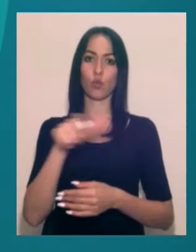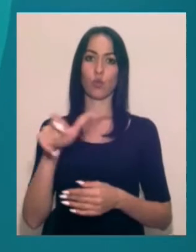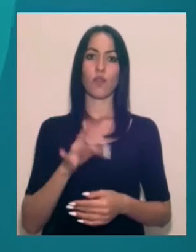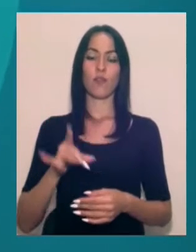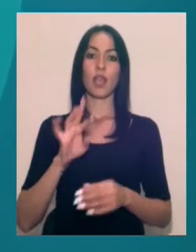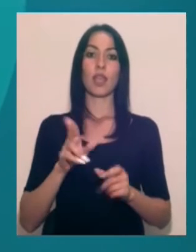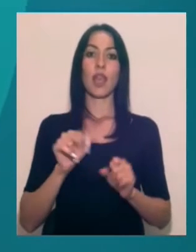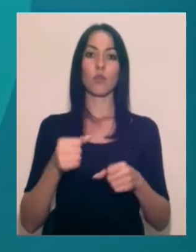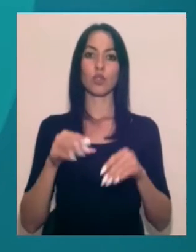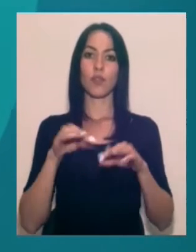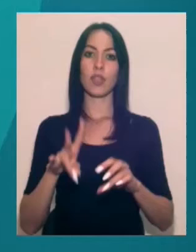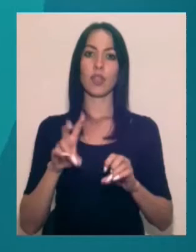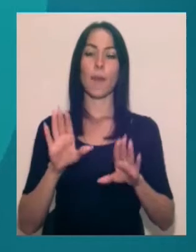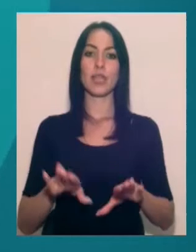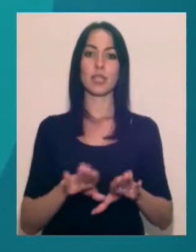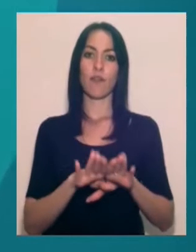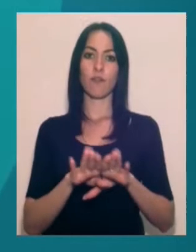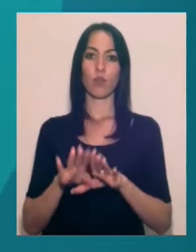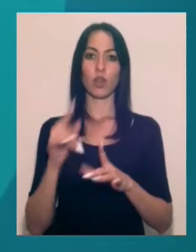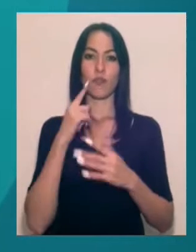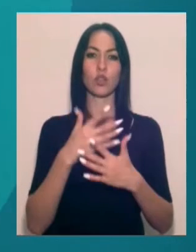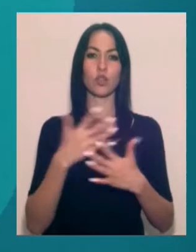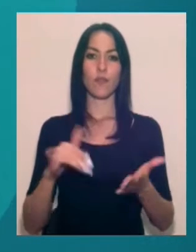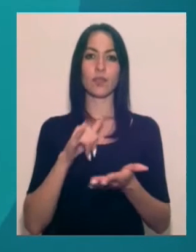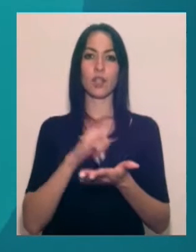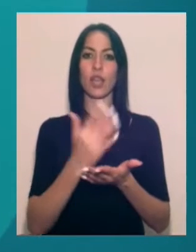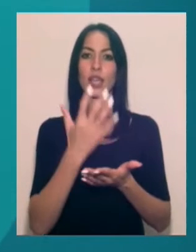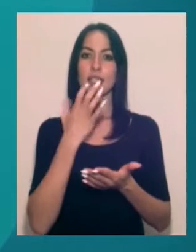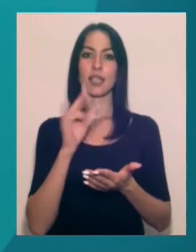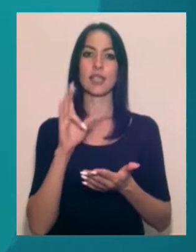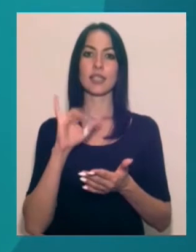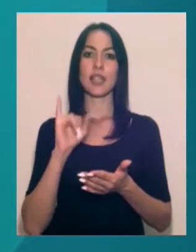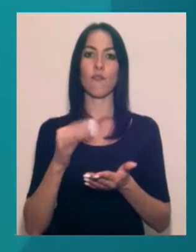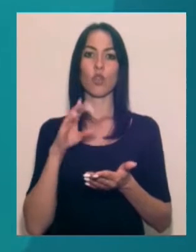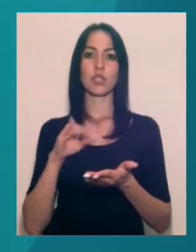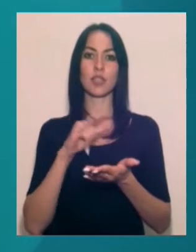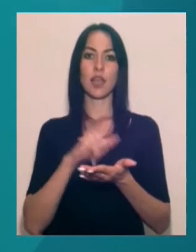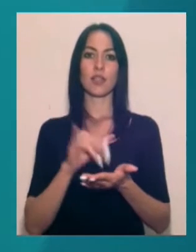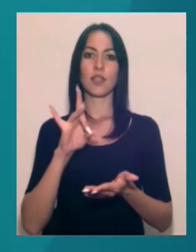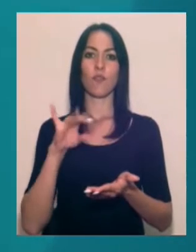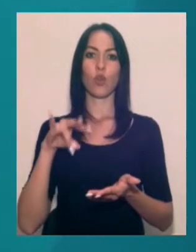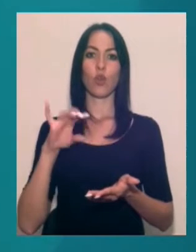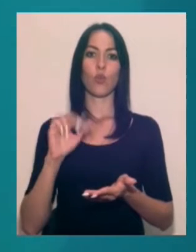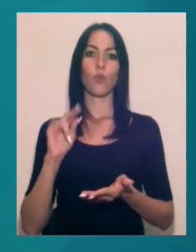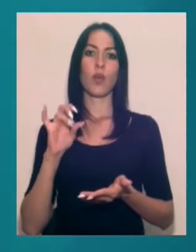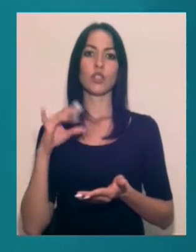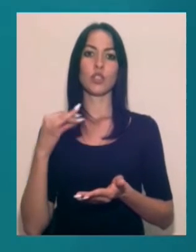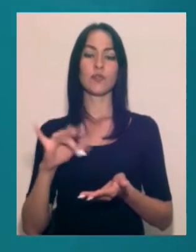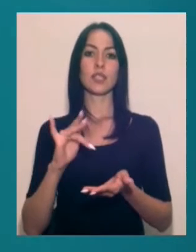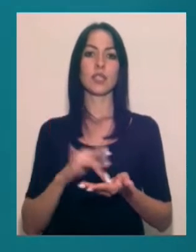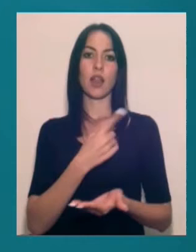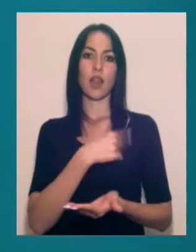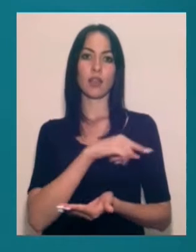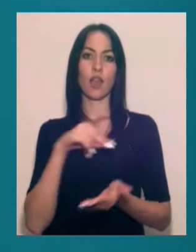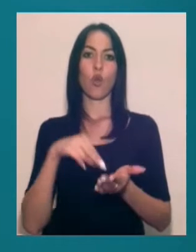яких можна вирішувати на місцевому рівні. Зокрема, встановлення кисневої станції у Любашівській центральної районній лікарні, що на Одещині, коштуватиме